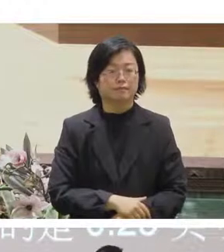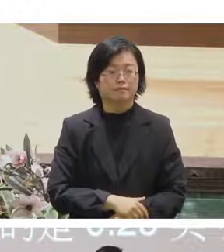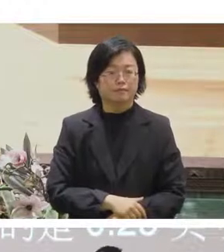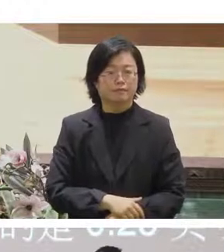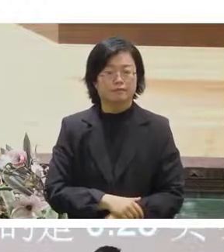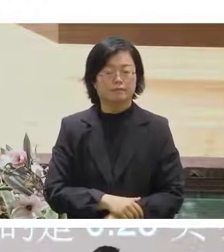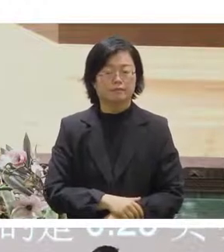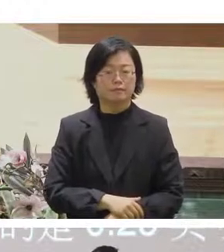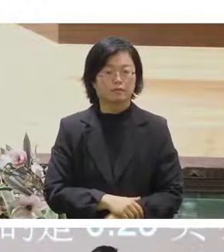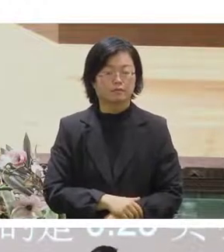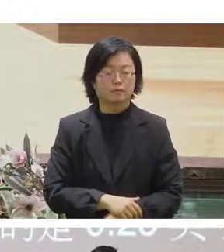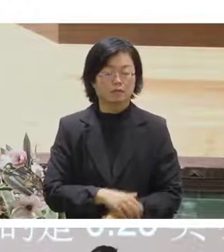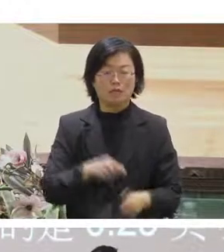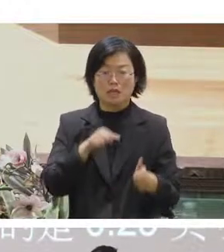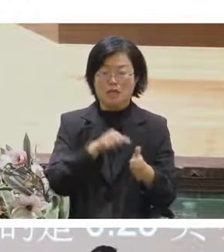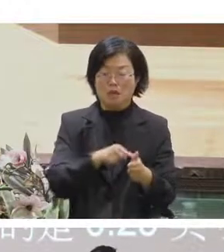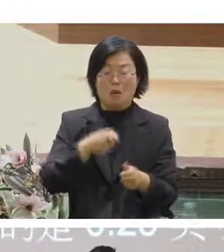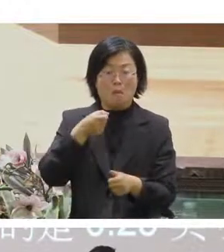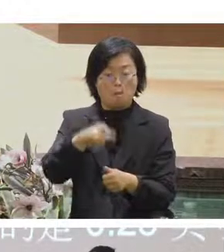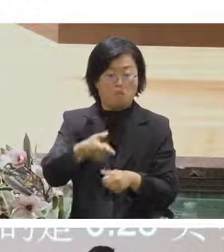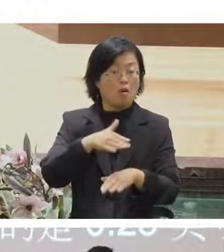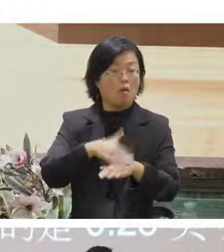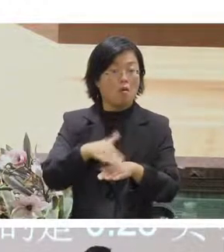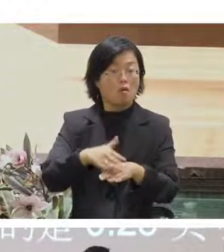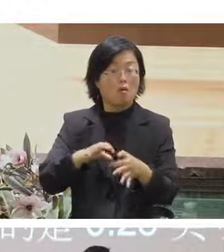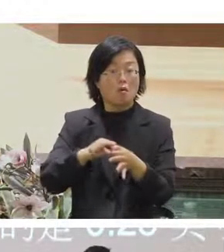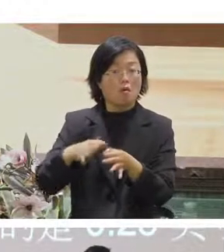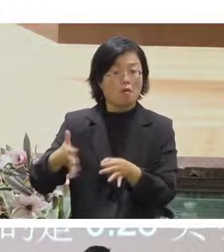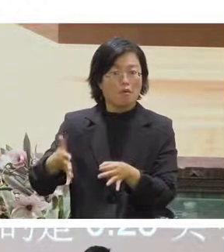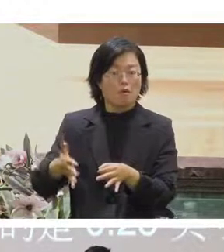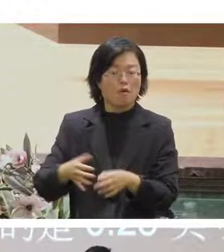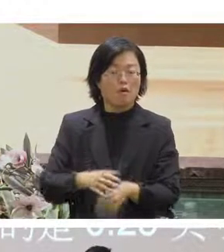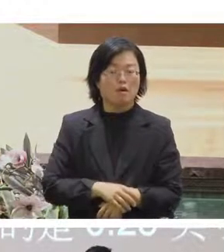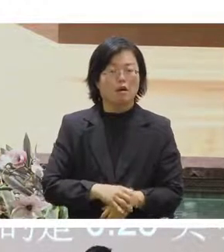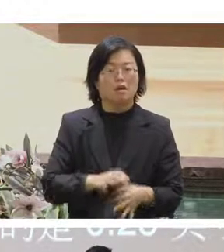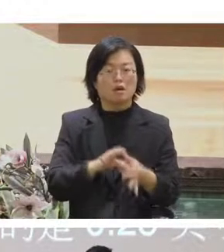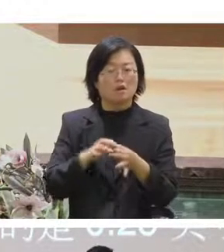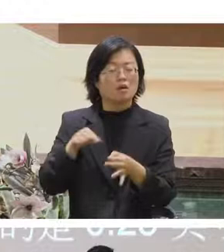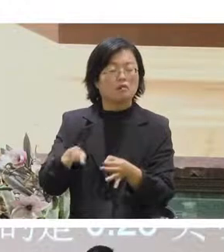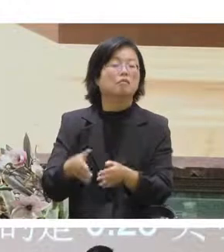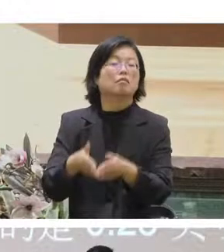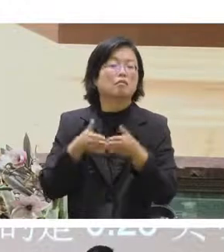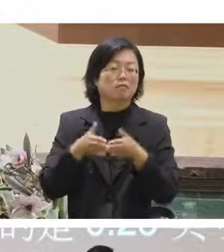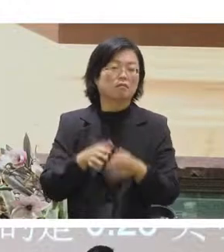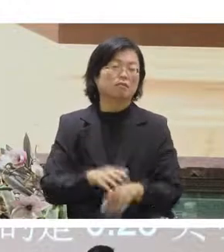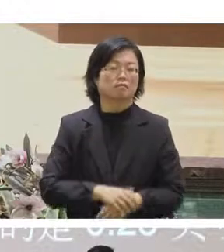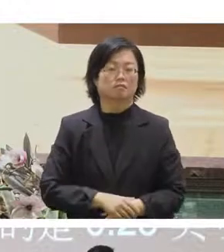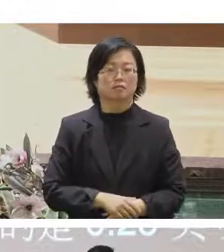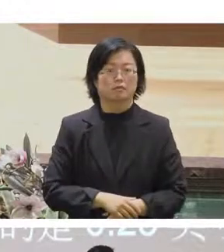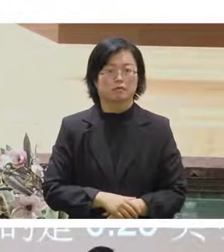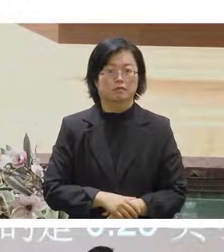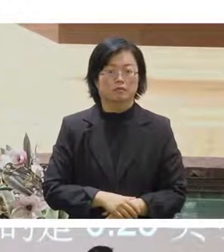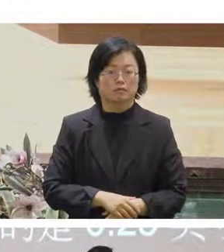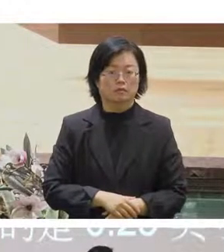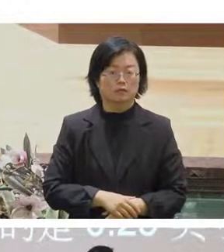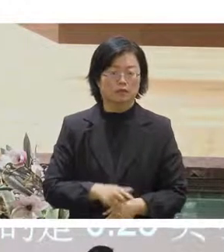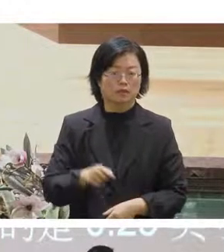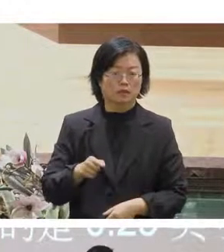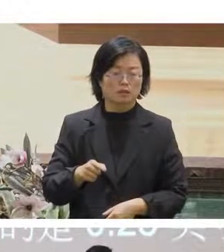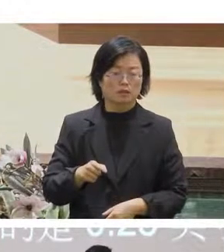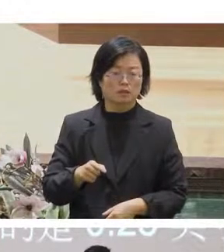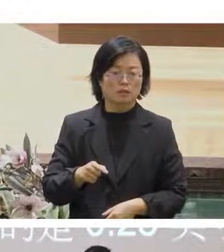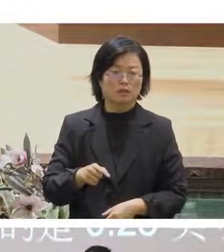的科技他會買這個東西的原因是因為他需要一個洞然後他可能需要這個洞是因為